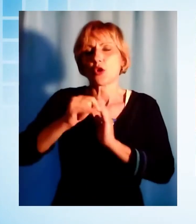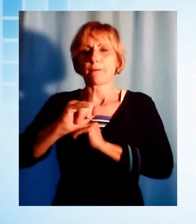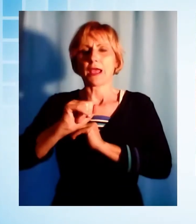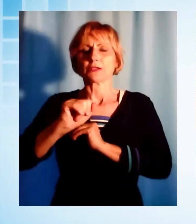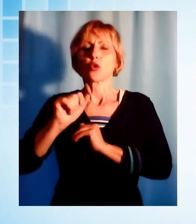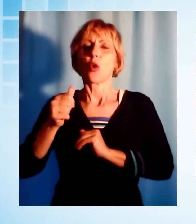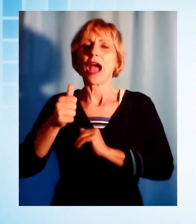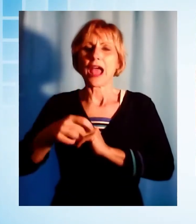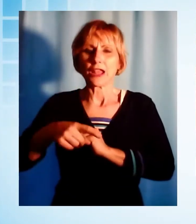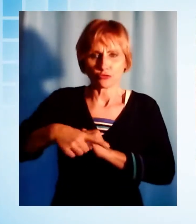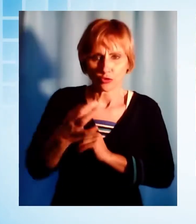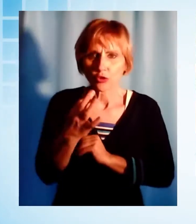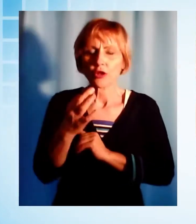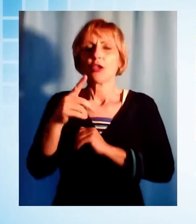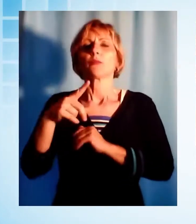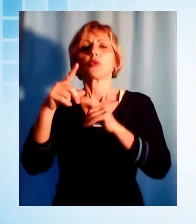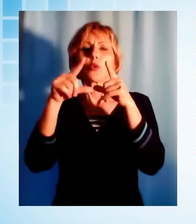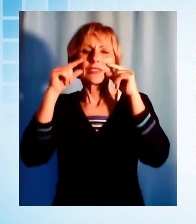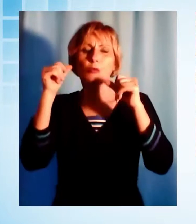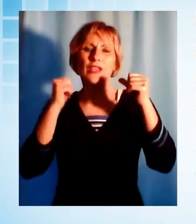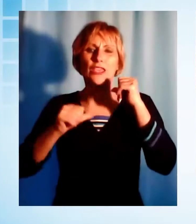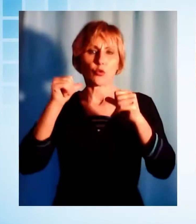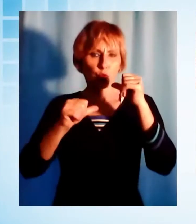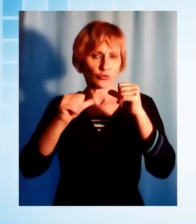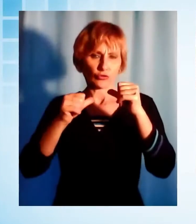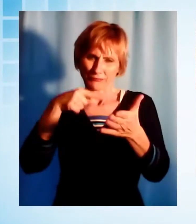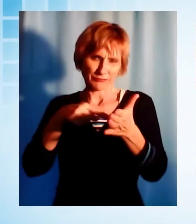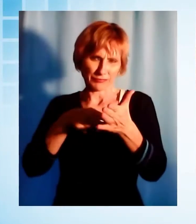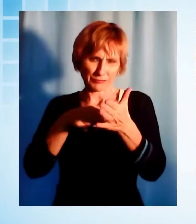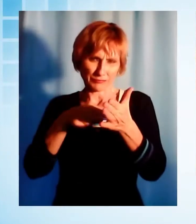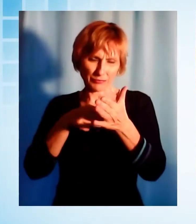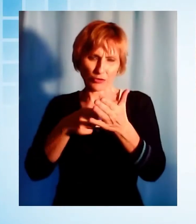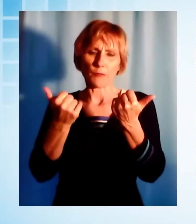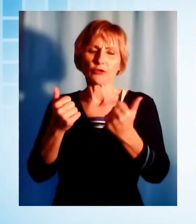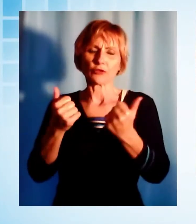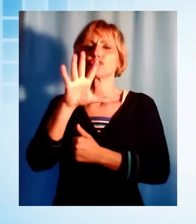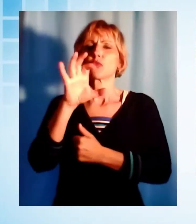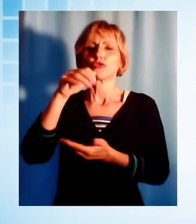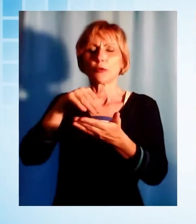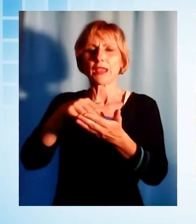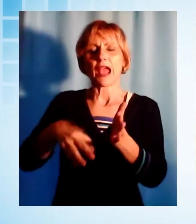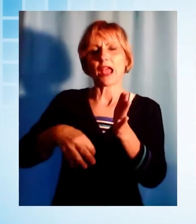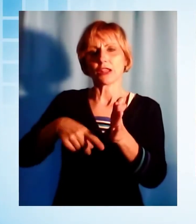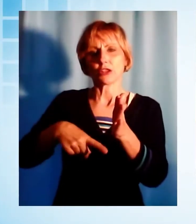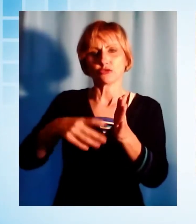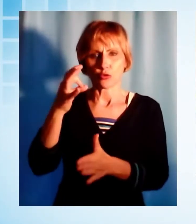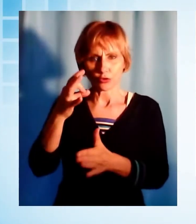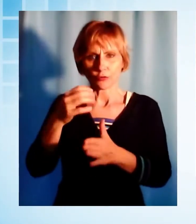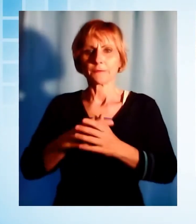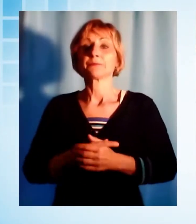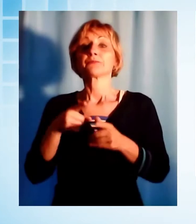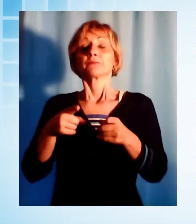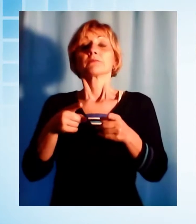chirurgiche standard acquistate da Estar nelle ultime settimane, 500 mila al giorno. A regime, la disponibilità